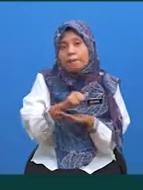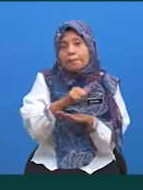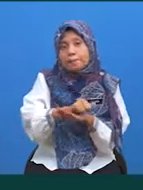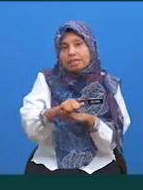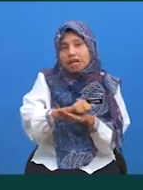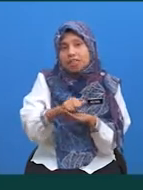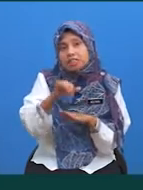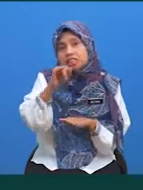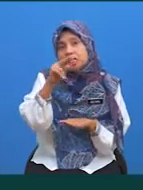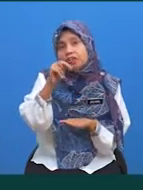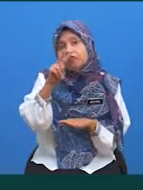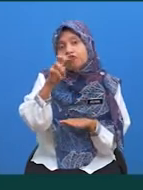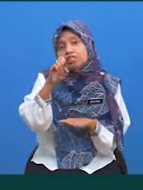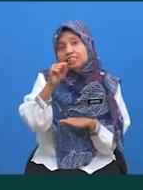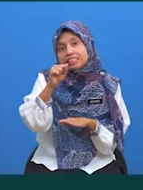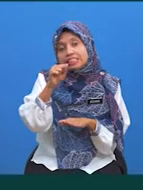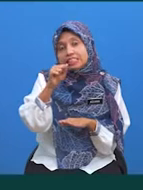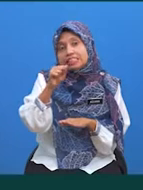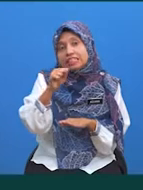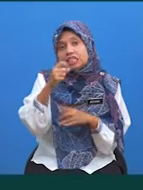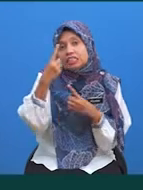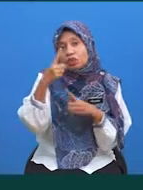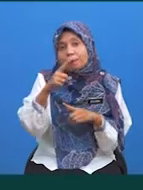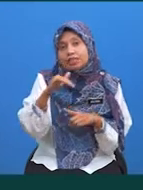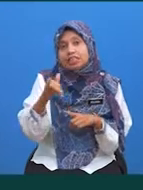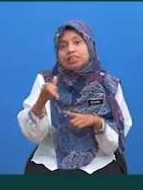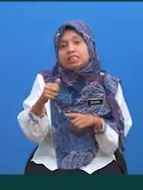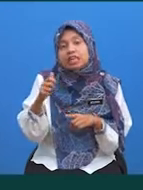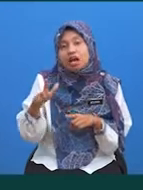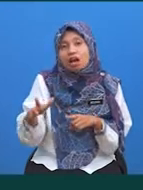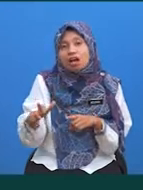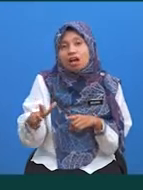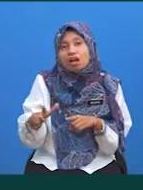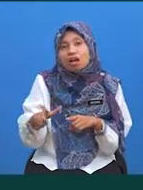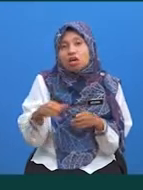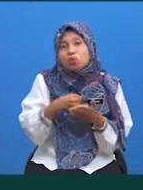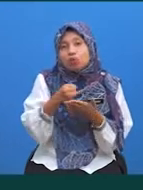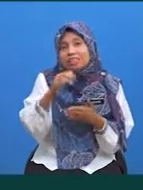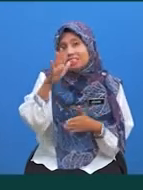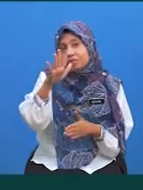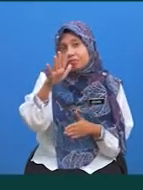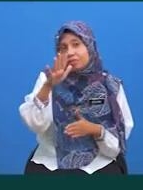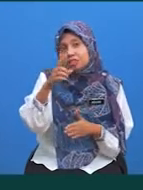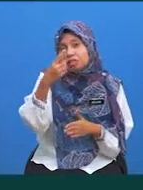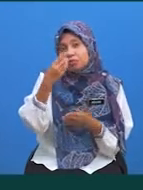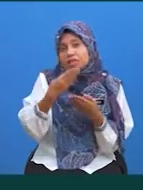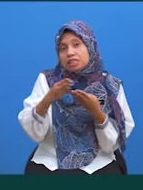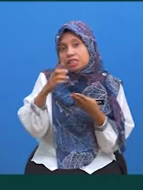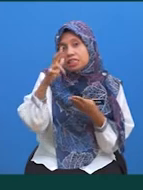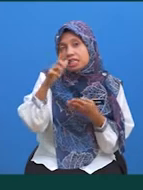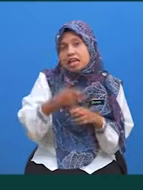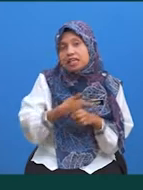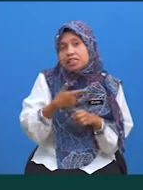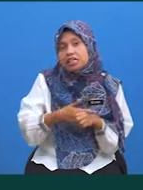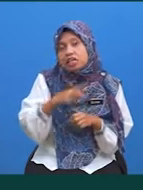inverse Inverse Jawapannya ialah negatif 5 Bagi latihan